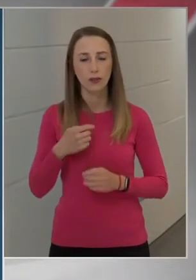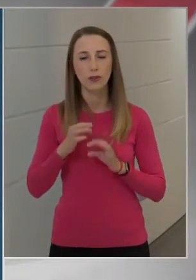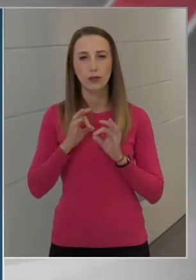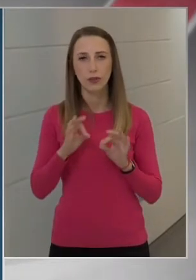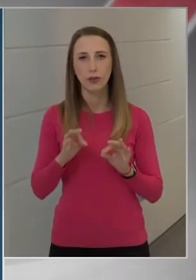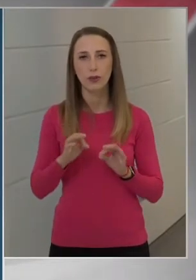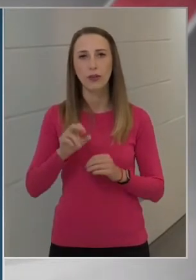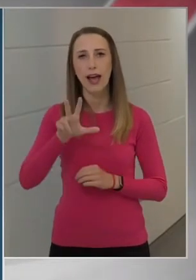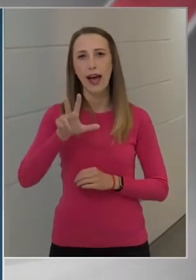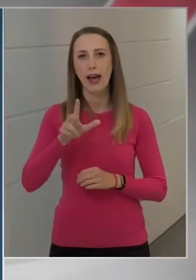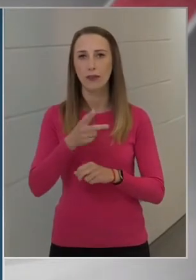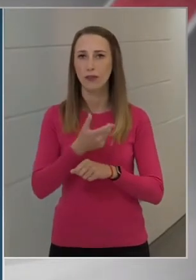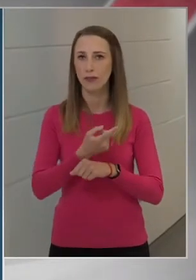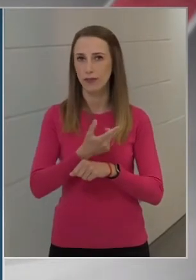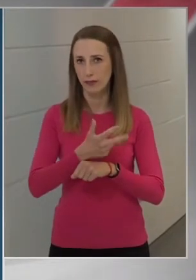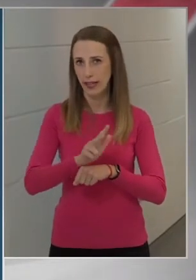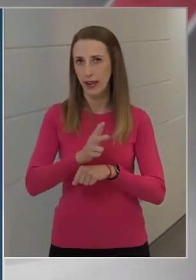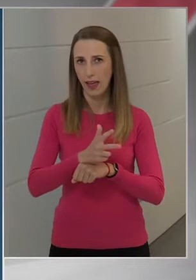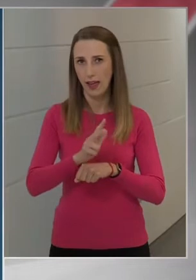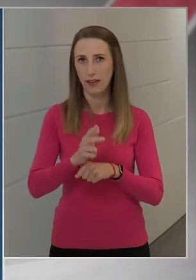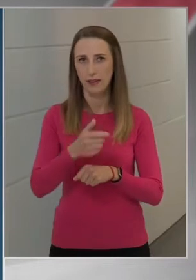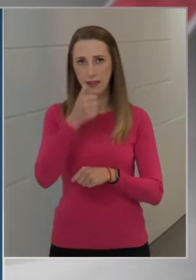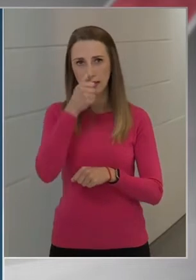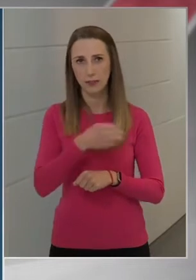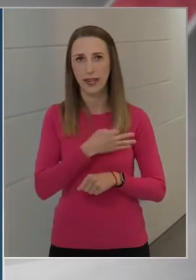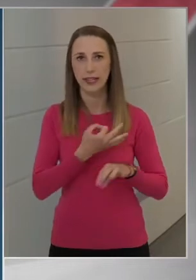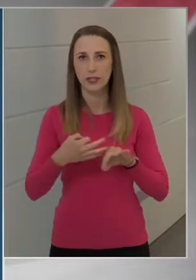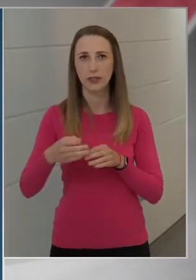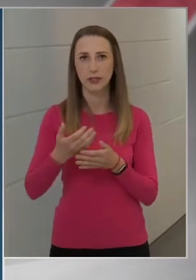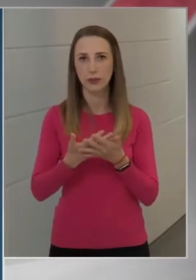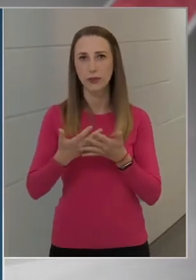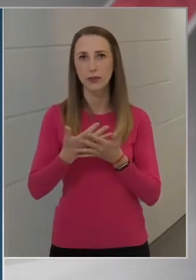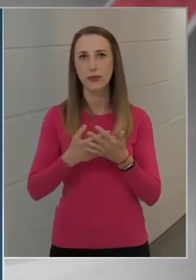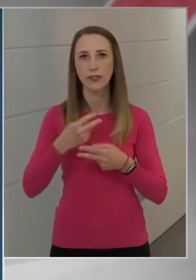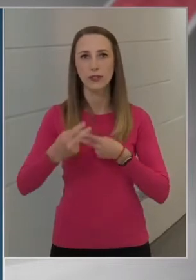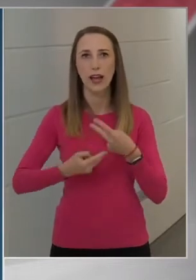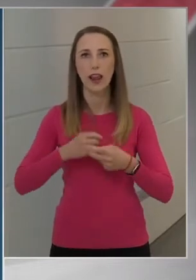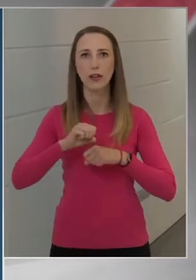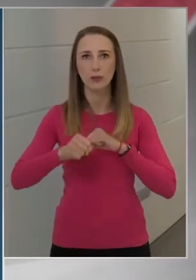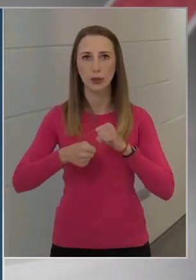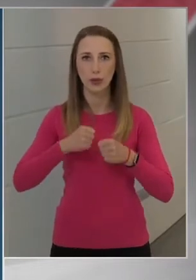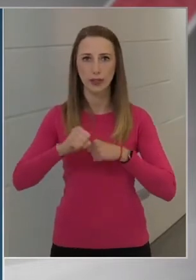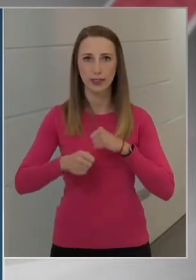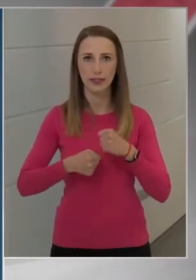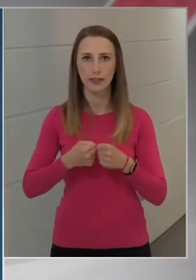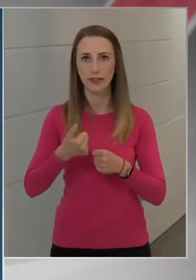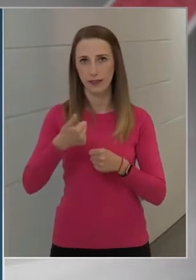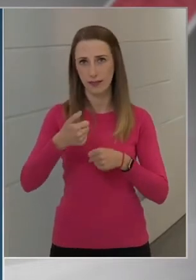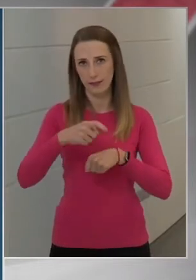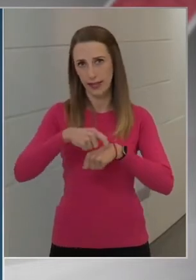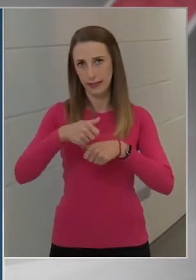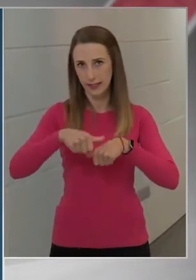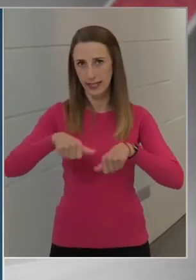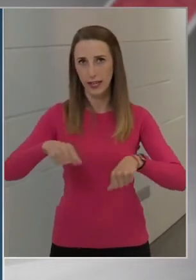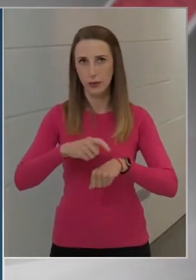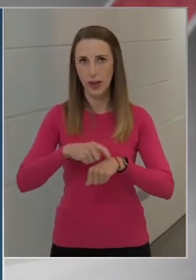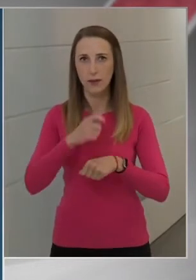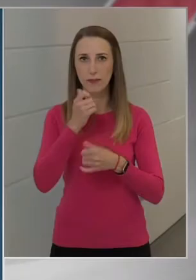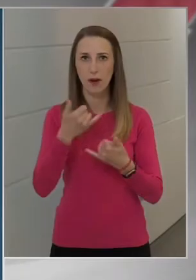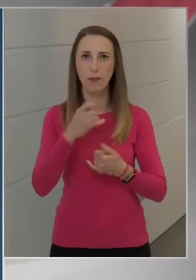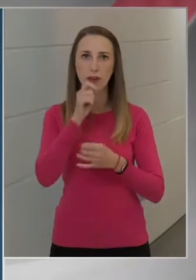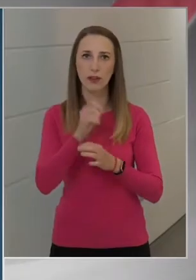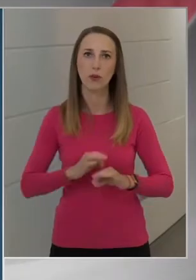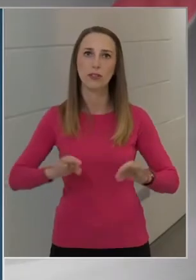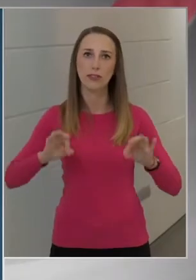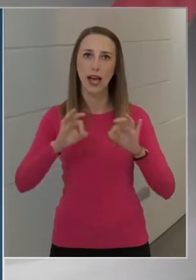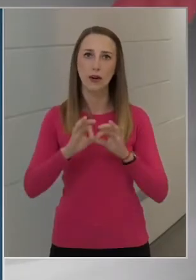háromféle népegészségügyi szűrővizsgálat működik egyidejüleg ma Magyarországon.